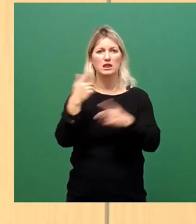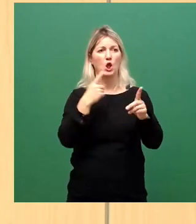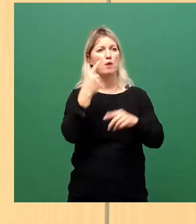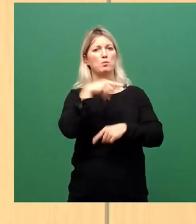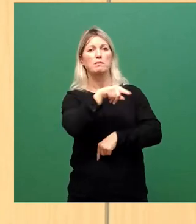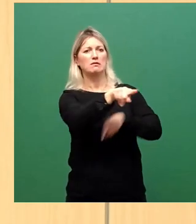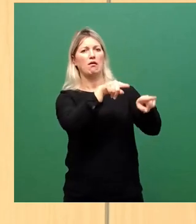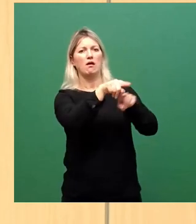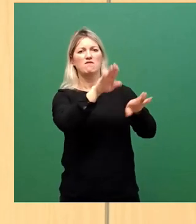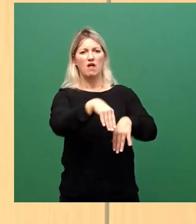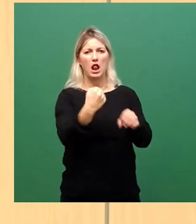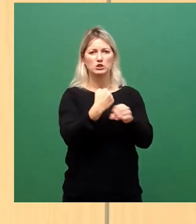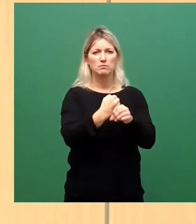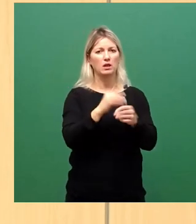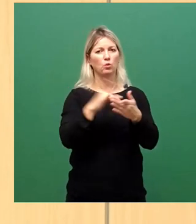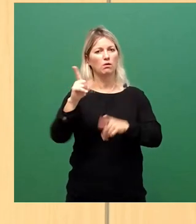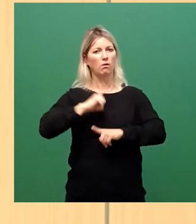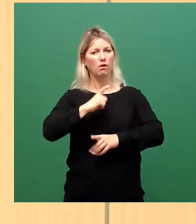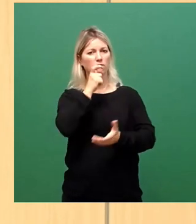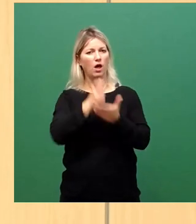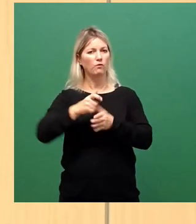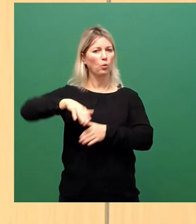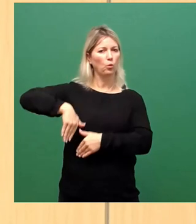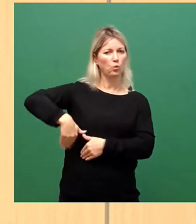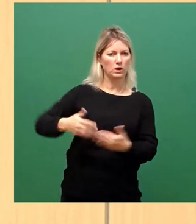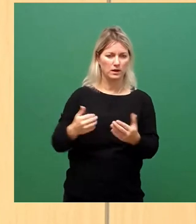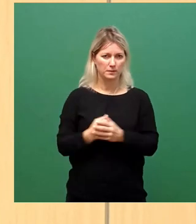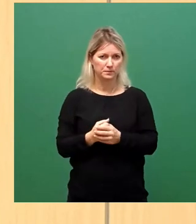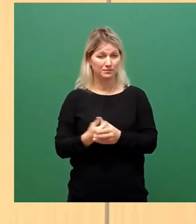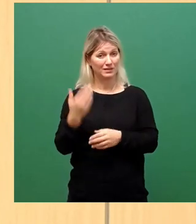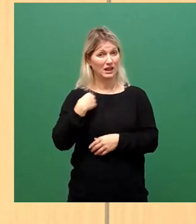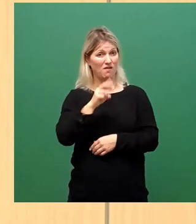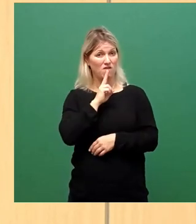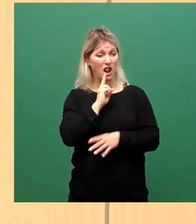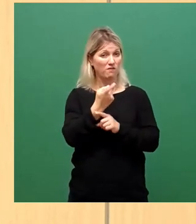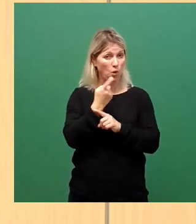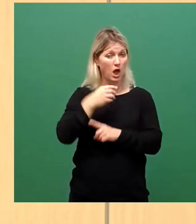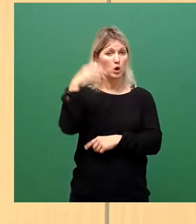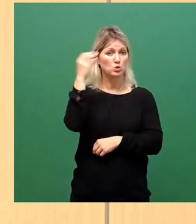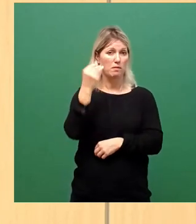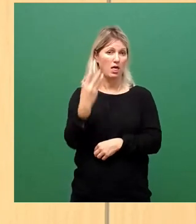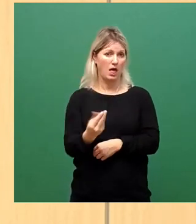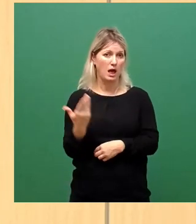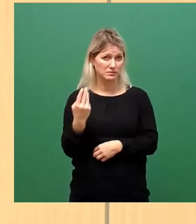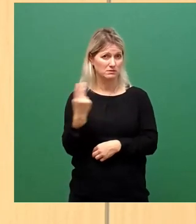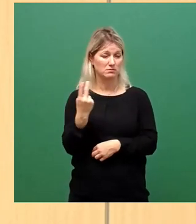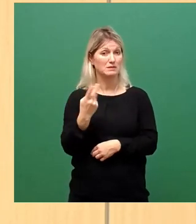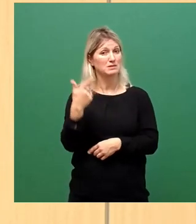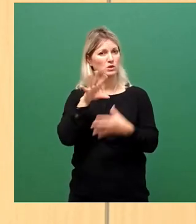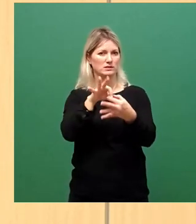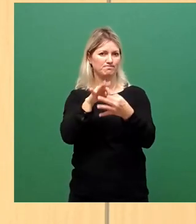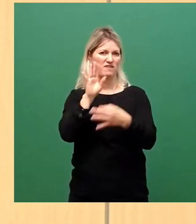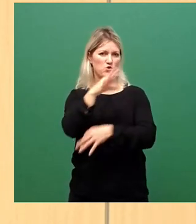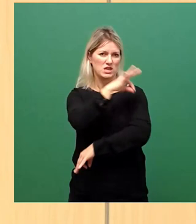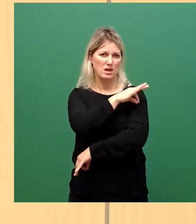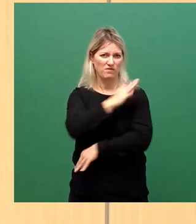um die eigene Verantwortung zu überdecken. Die Fehler wurden im Sommer und Herbst gemacht, insbesondere bezogen auf das Impfen. Jetzt haben wir Schritt